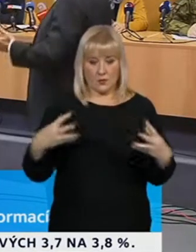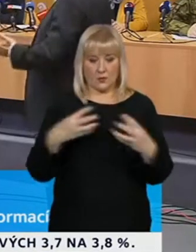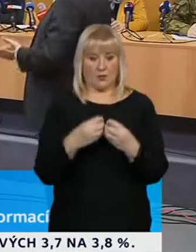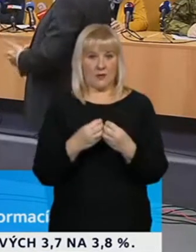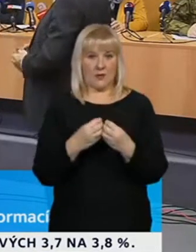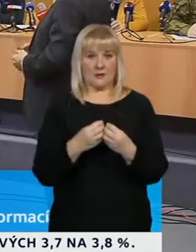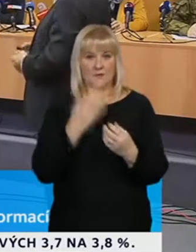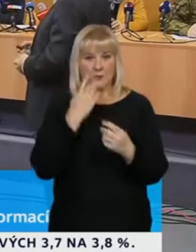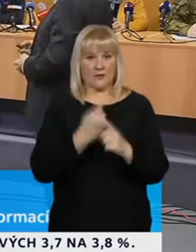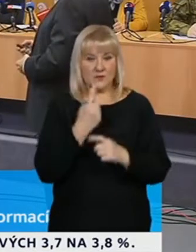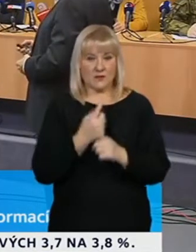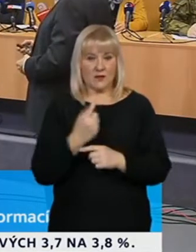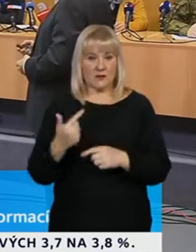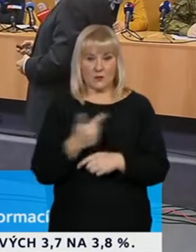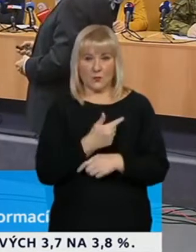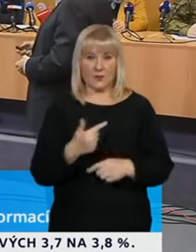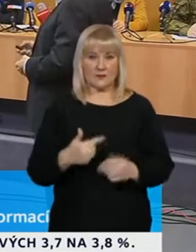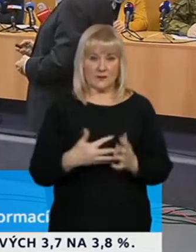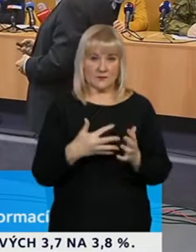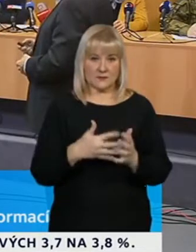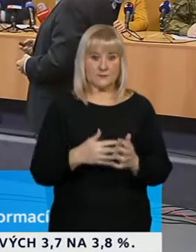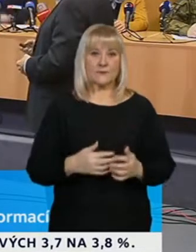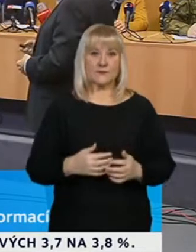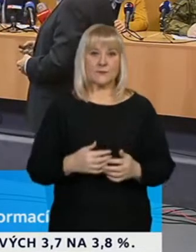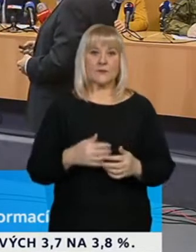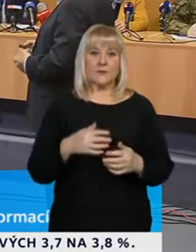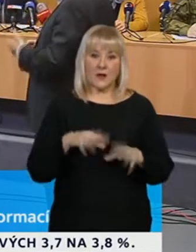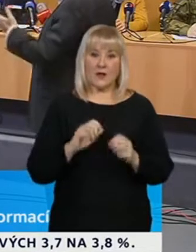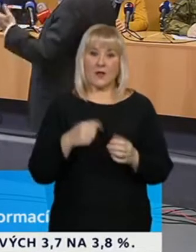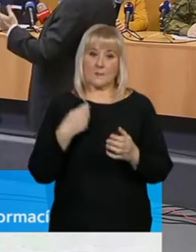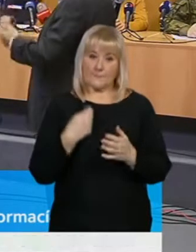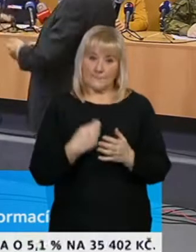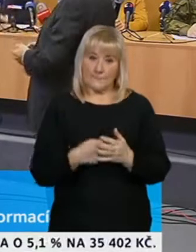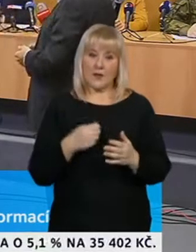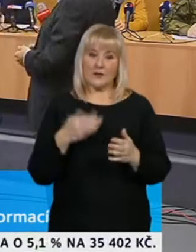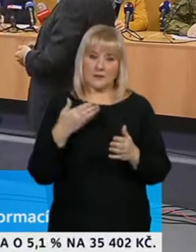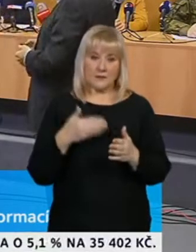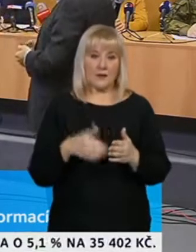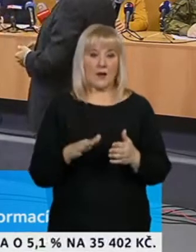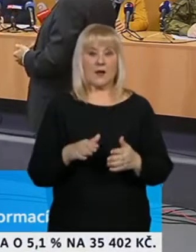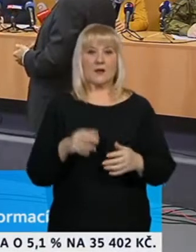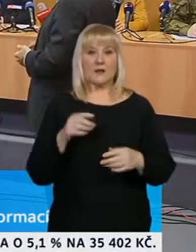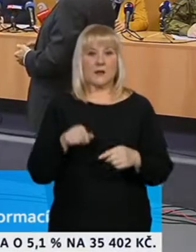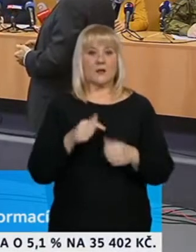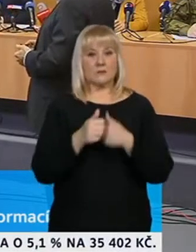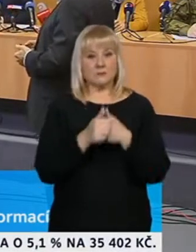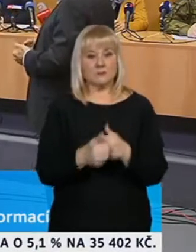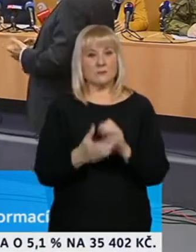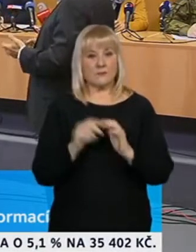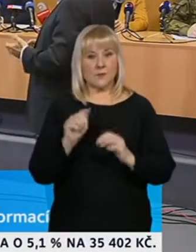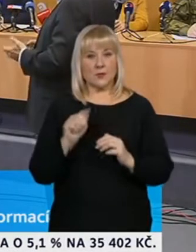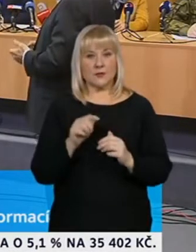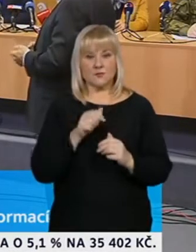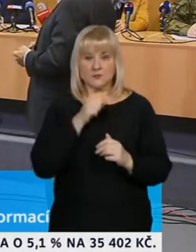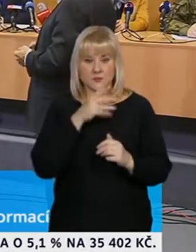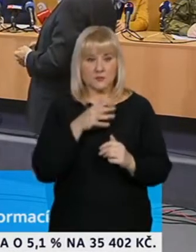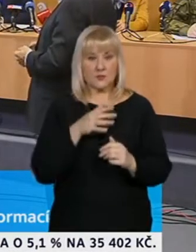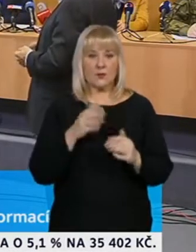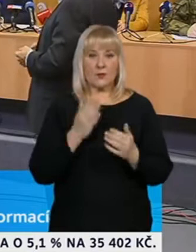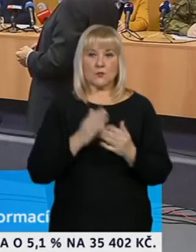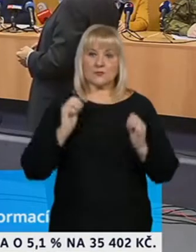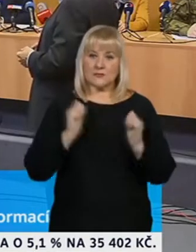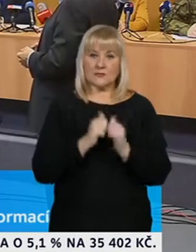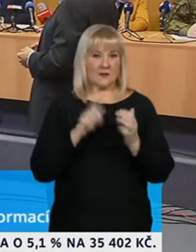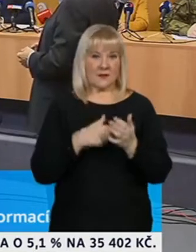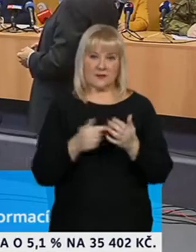Nicméně stále platí a nechci to bagatelizovat, že ta situace z tohohle úhlu pohledu měřeno tímto parametrem úplně stabilizovaná není.